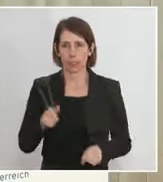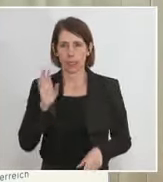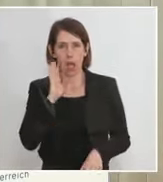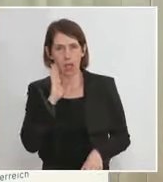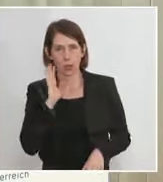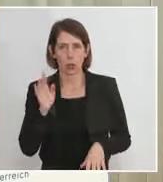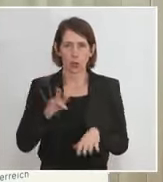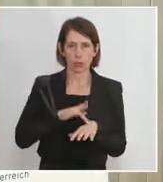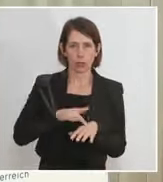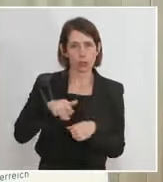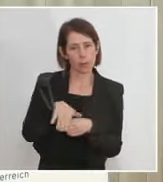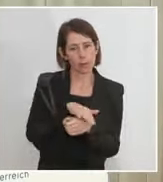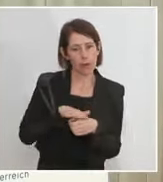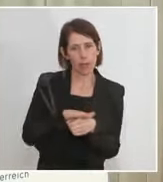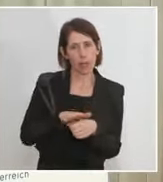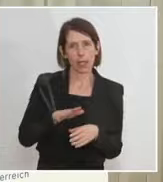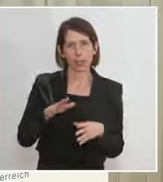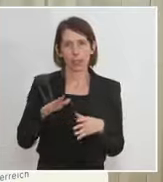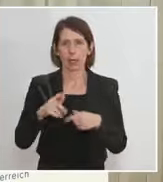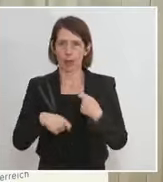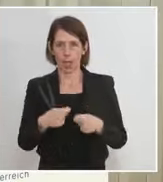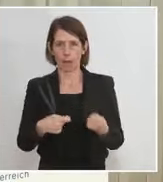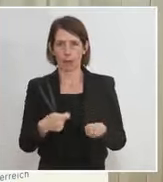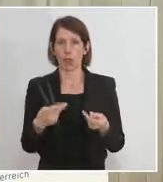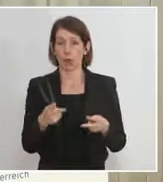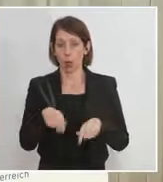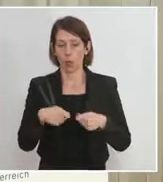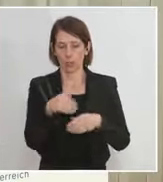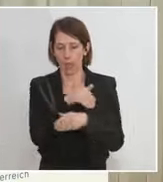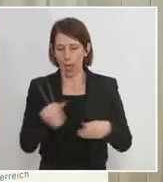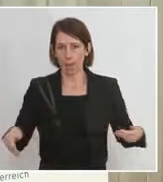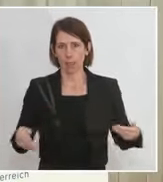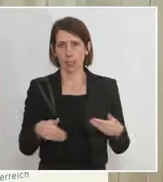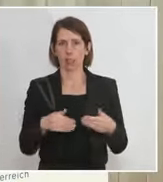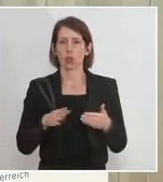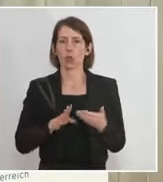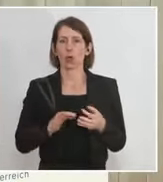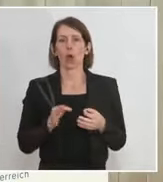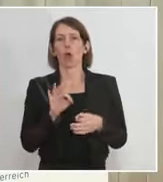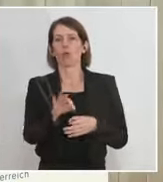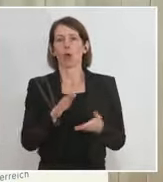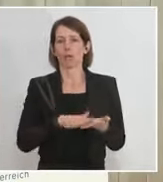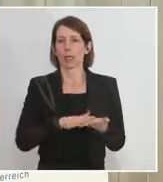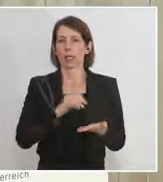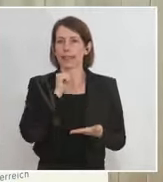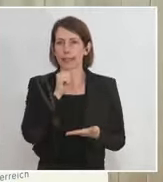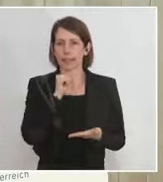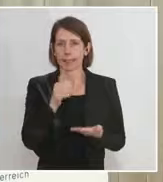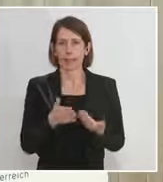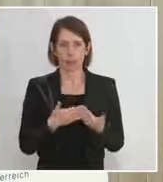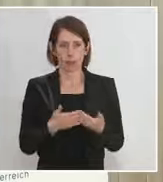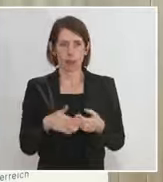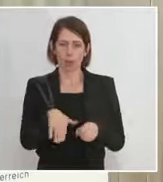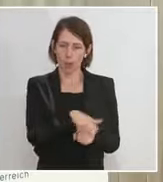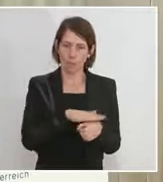sensible Bereiche wie Gültigkeitsbereiche, wo gibt es Abgrenzungen, wofür gilt er nicht, zum Beispiel nämlich Bereiche,